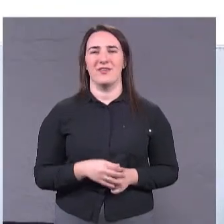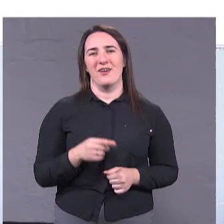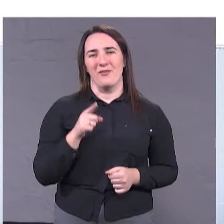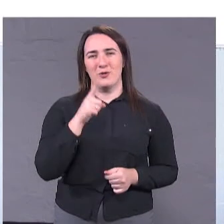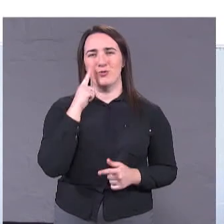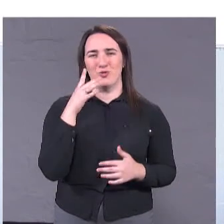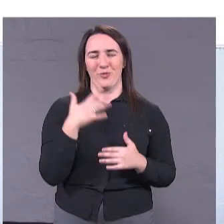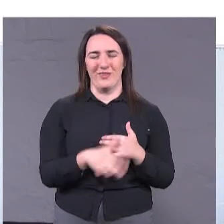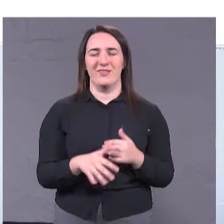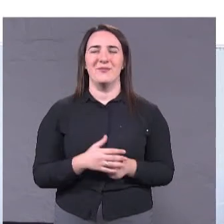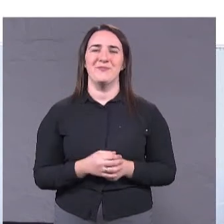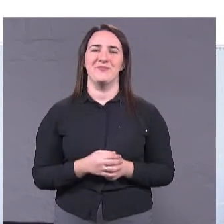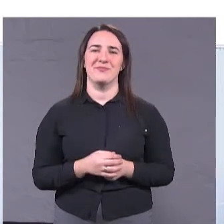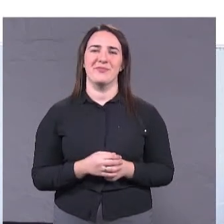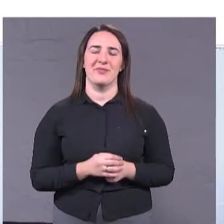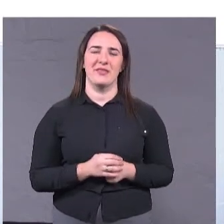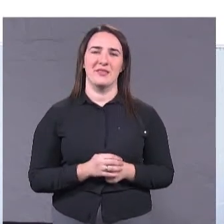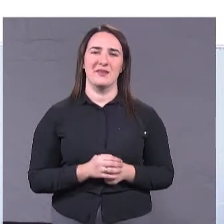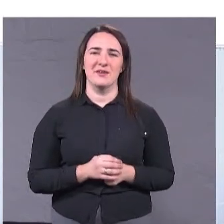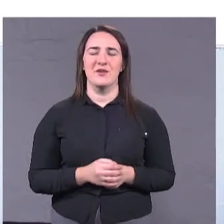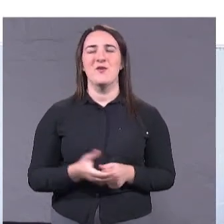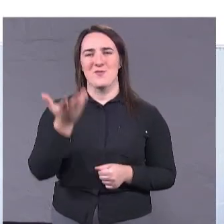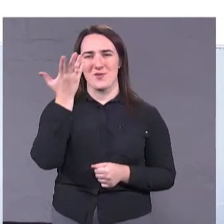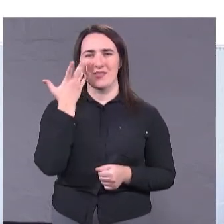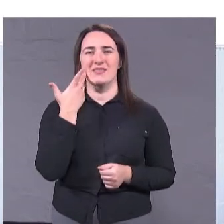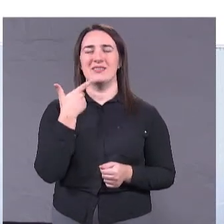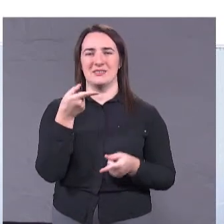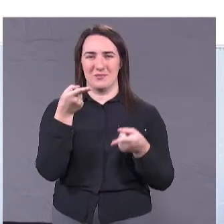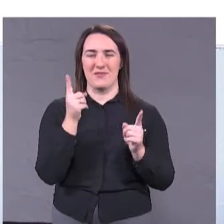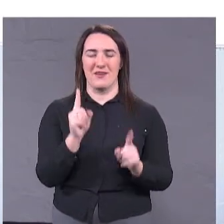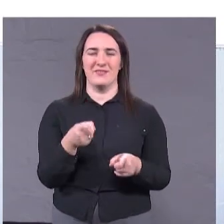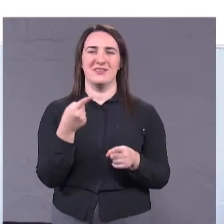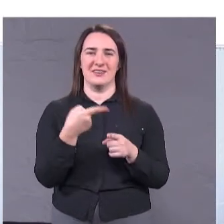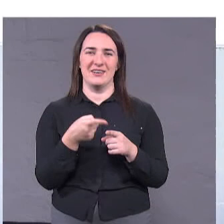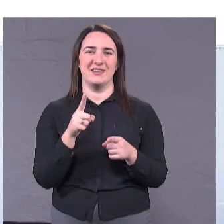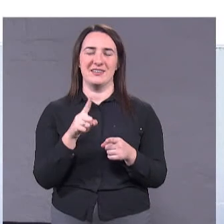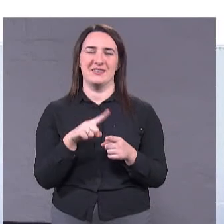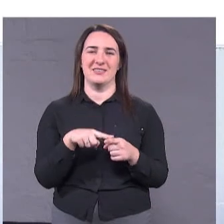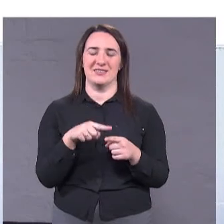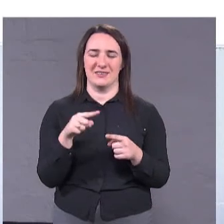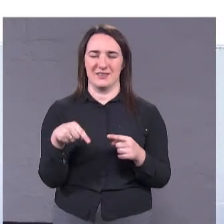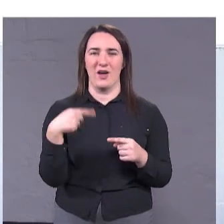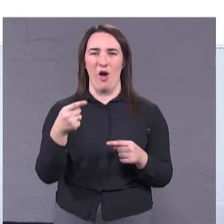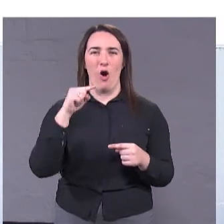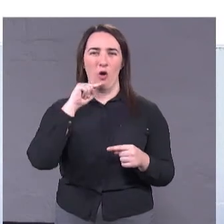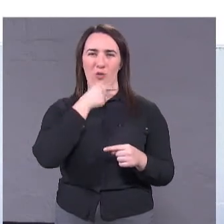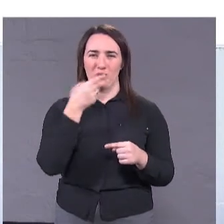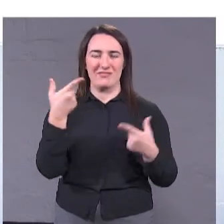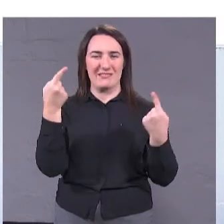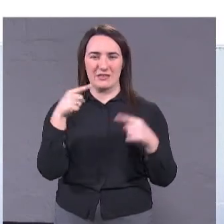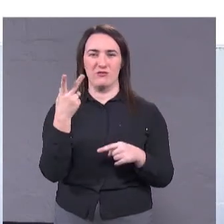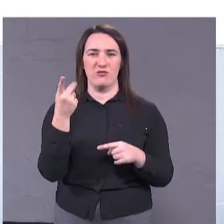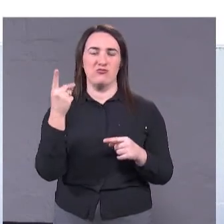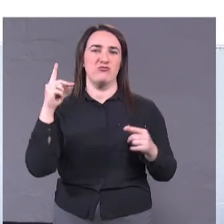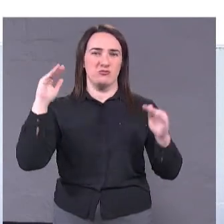що коли насправді настанет ця втрача вільна економічного кризиса, горожане,